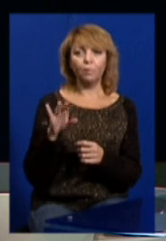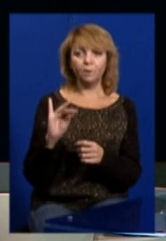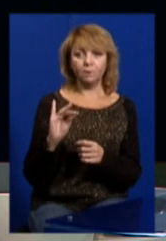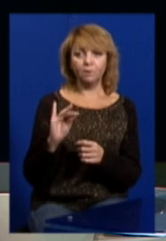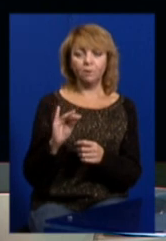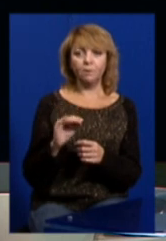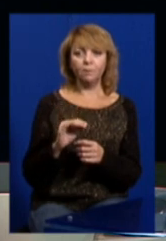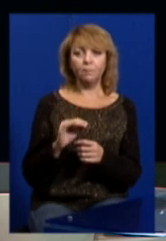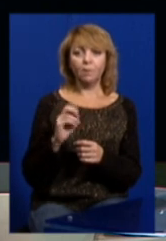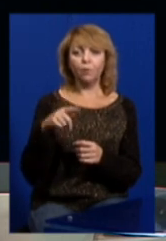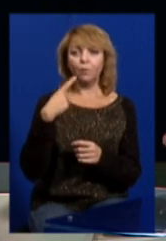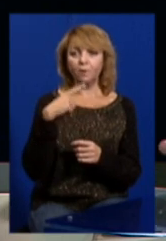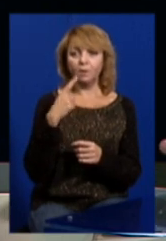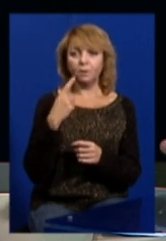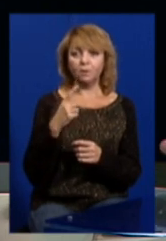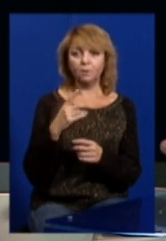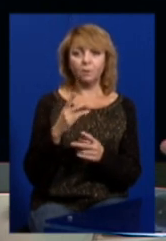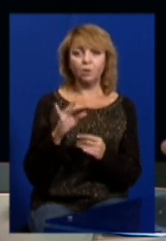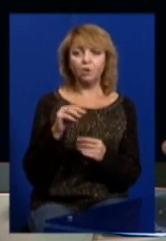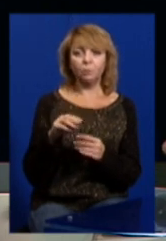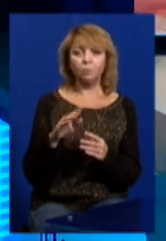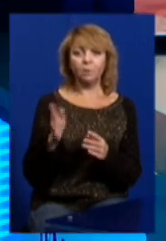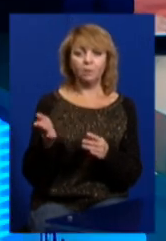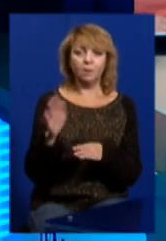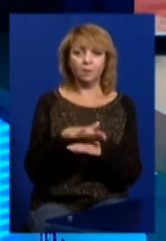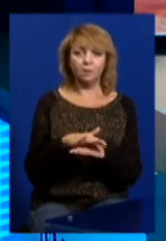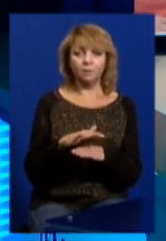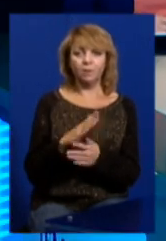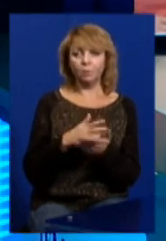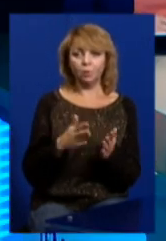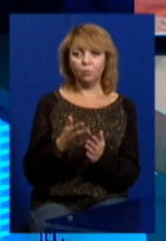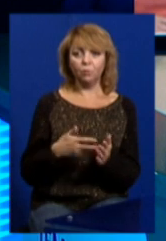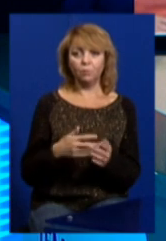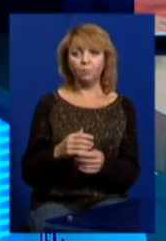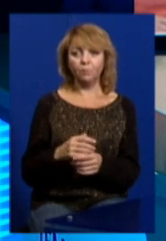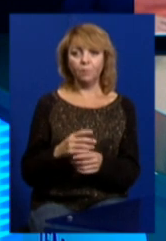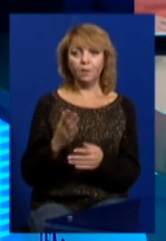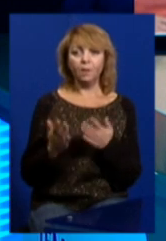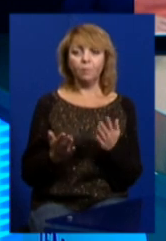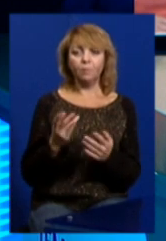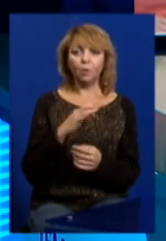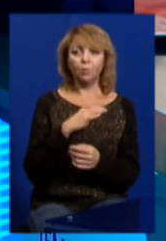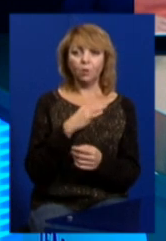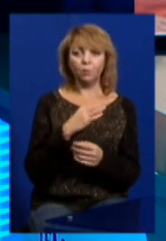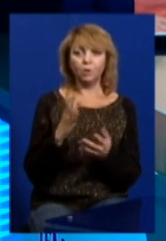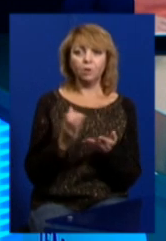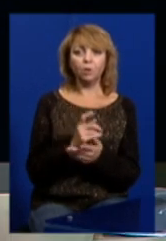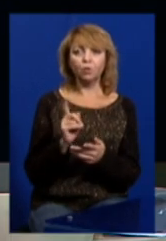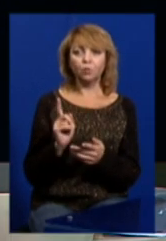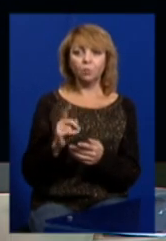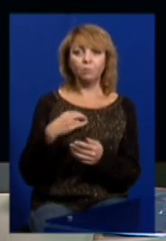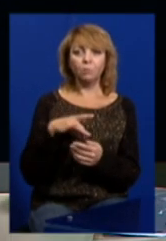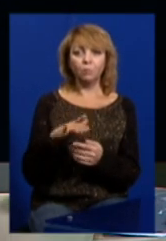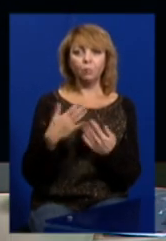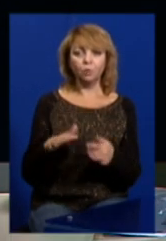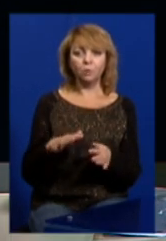Як говориться, там нічим крити було. Абсолютно. Якби прокуратура знайшла б щось, може